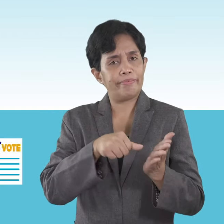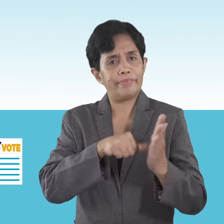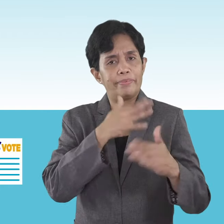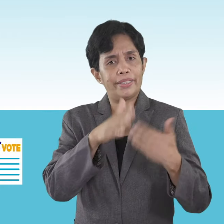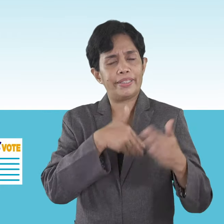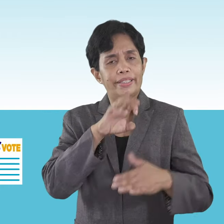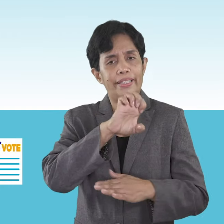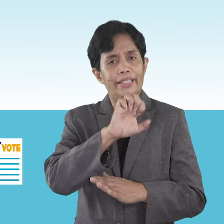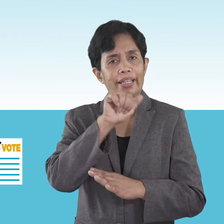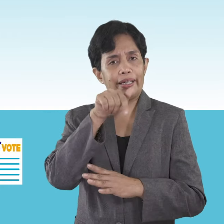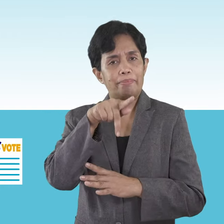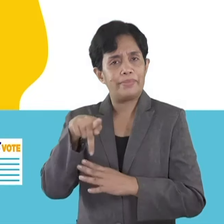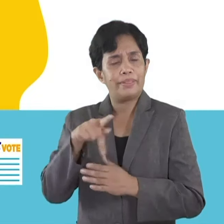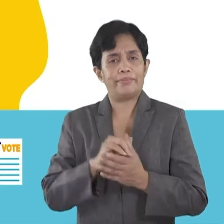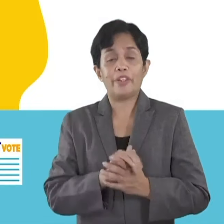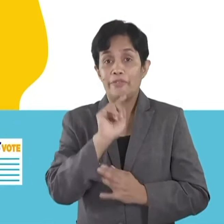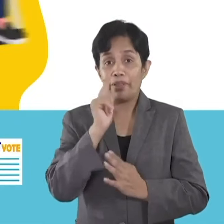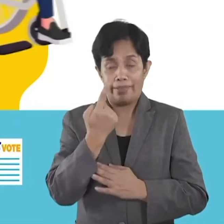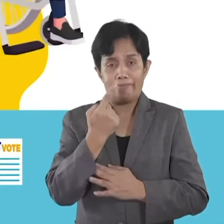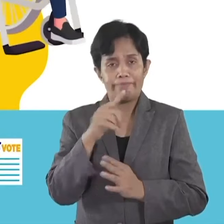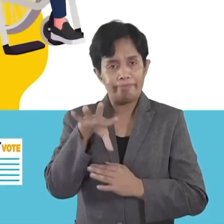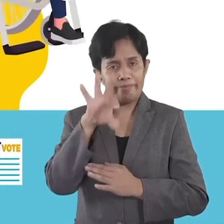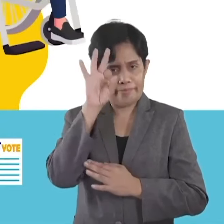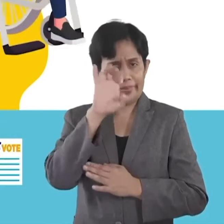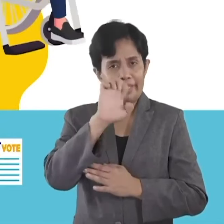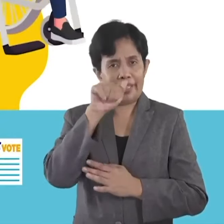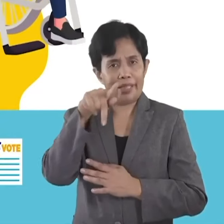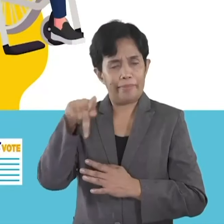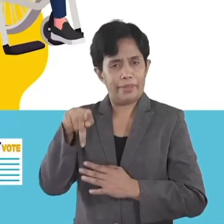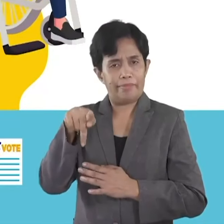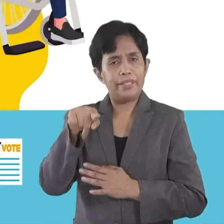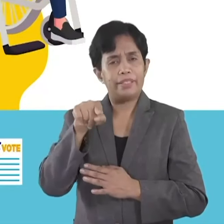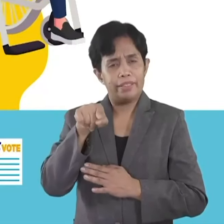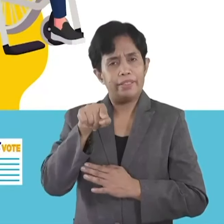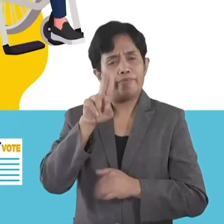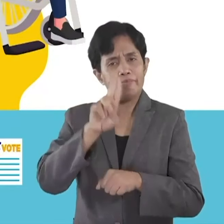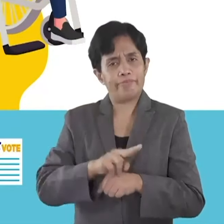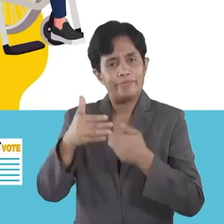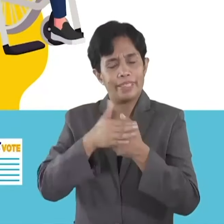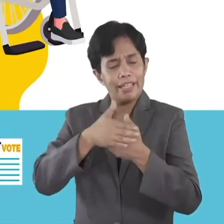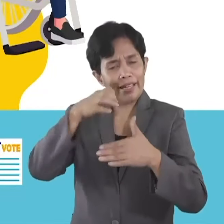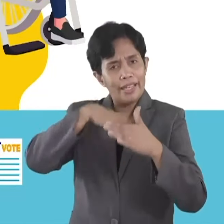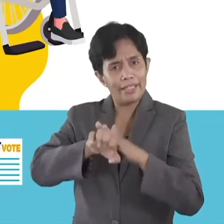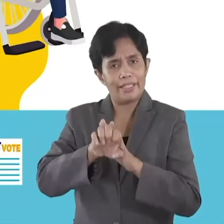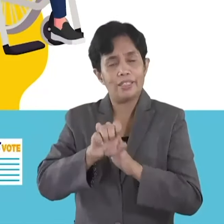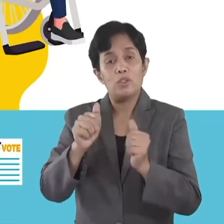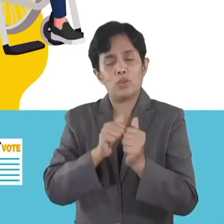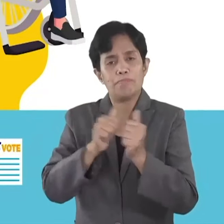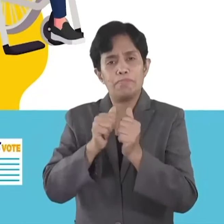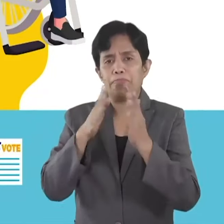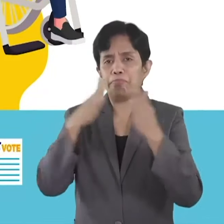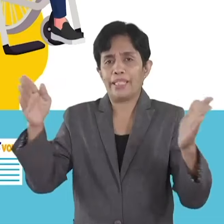EAPPs Una, pangitaa ang EAPP na kanunay naasaduol sa entrada o naidako nga